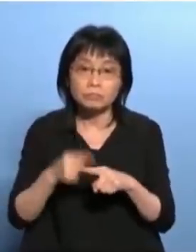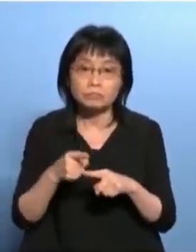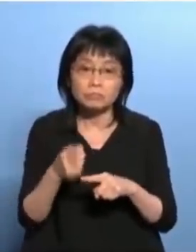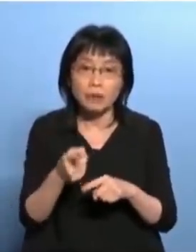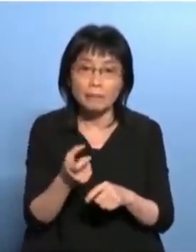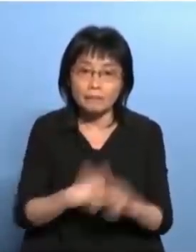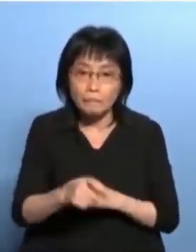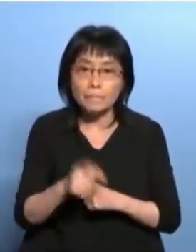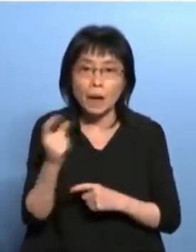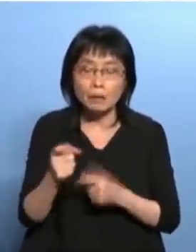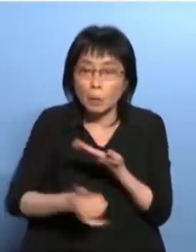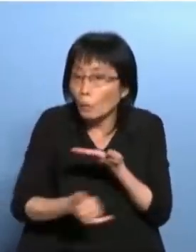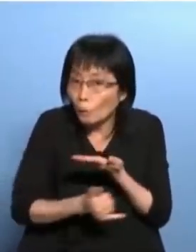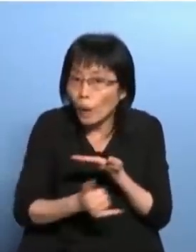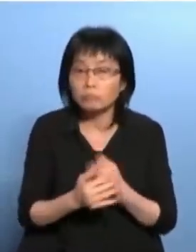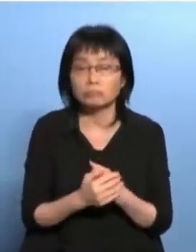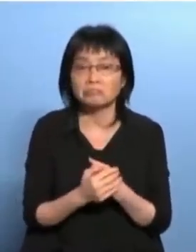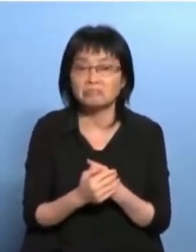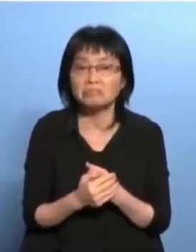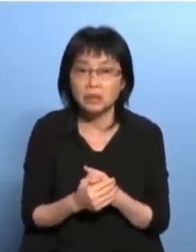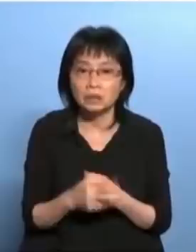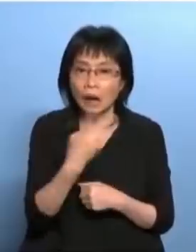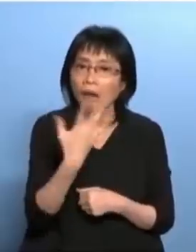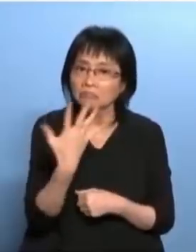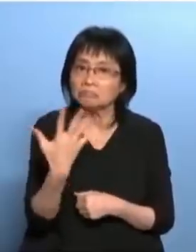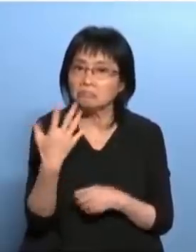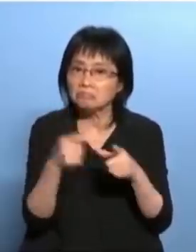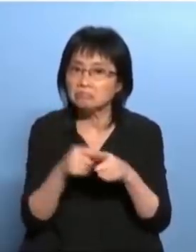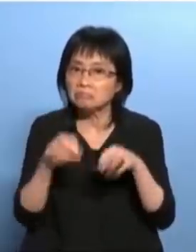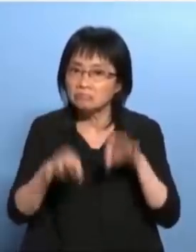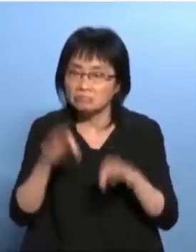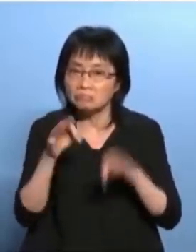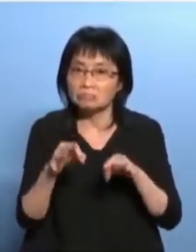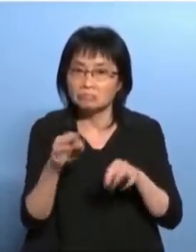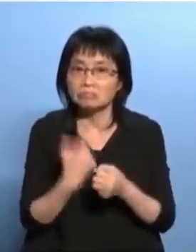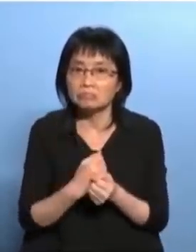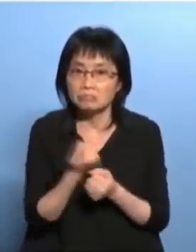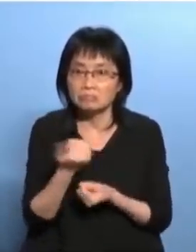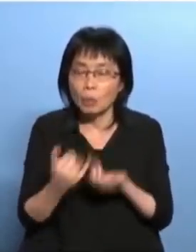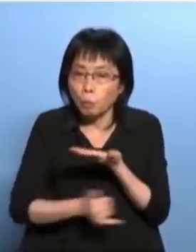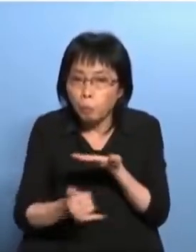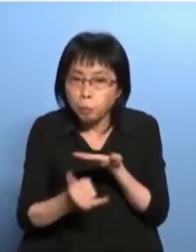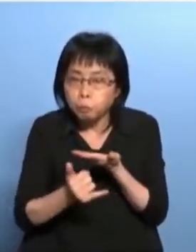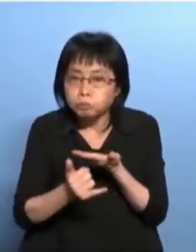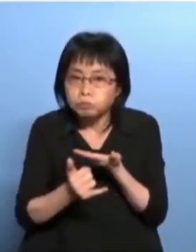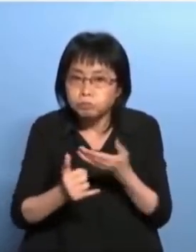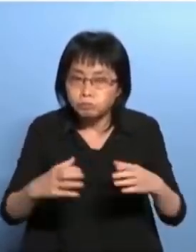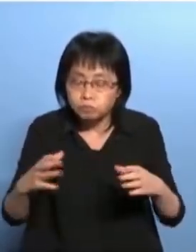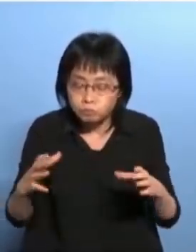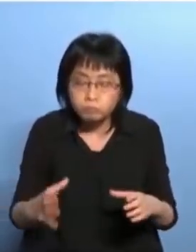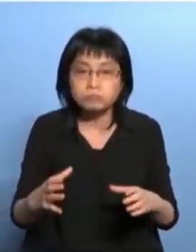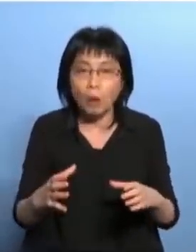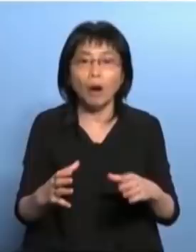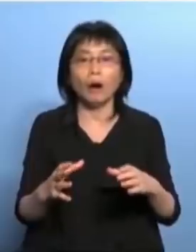品我真是没听过25公斤毒品可以在警署那里走出来的真是离谱